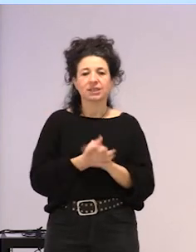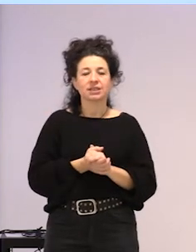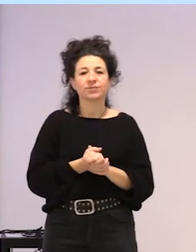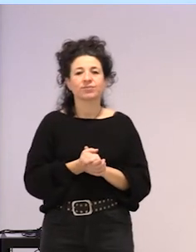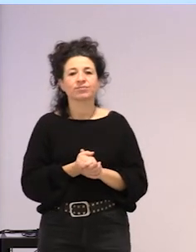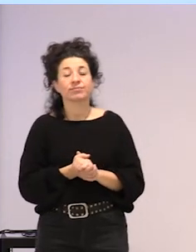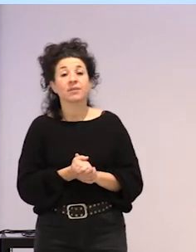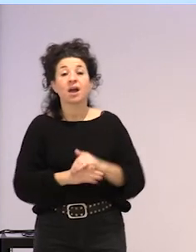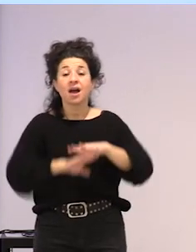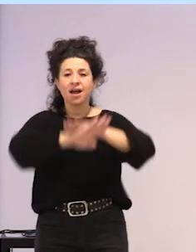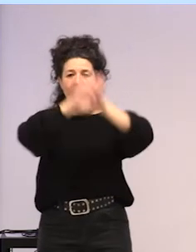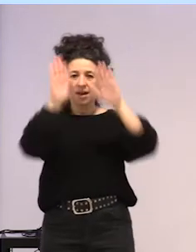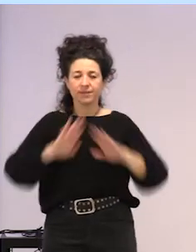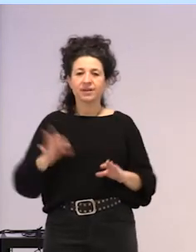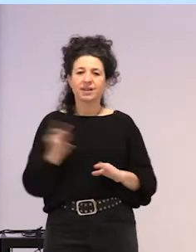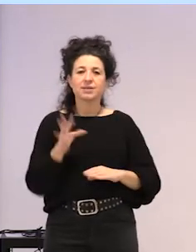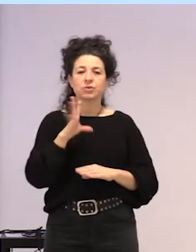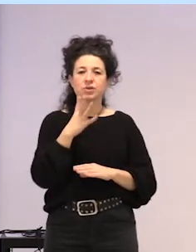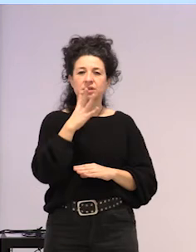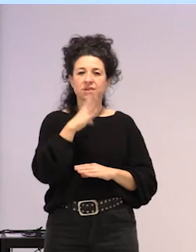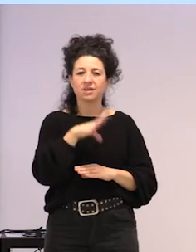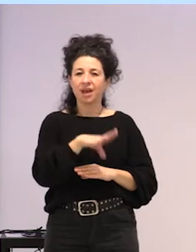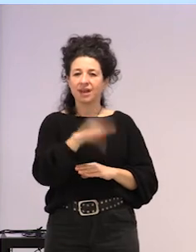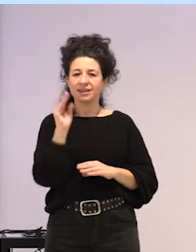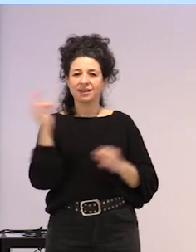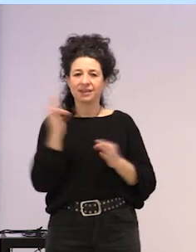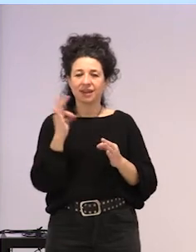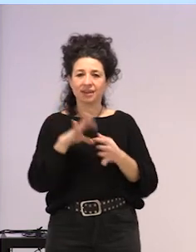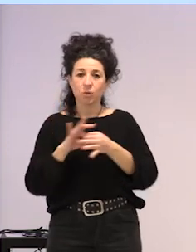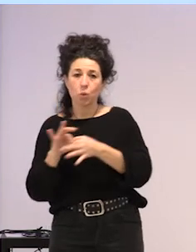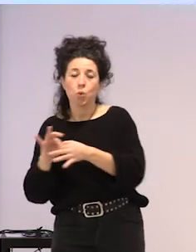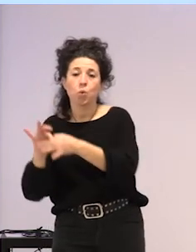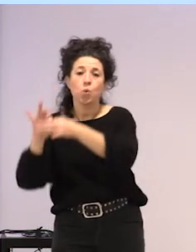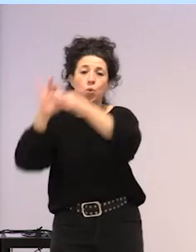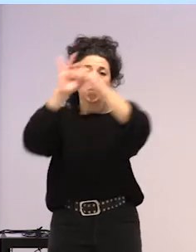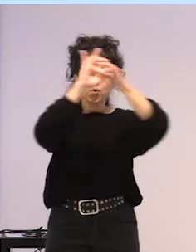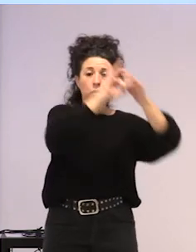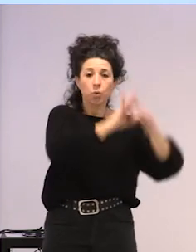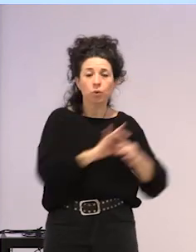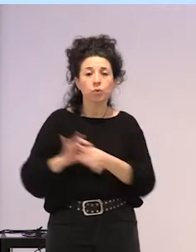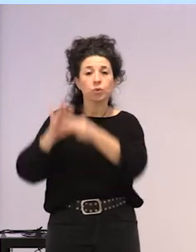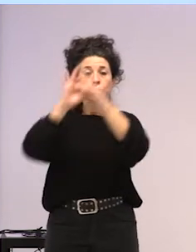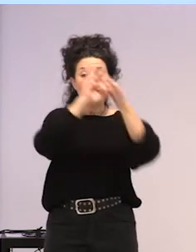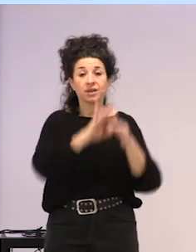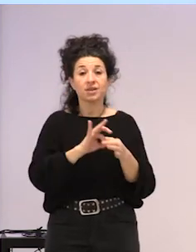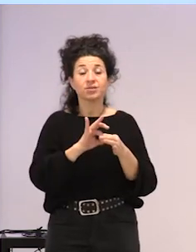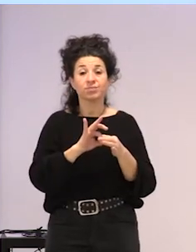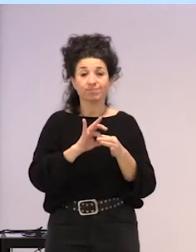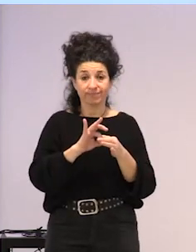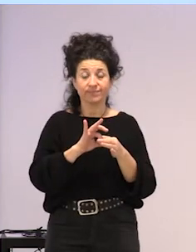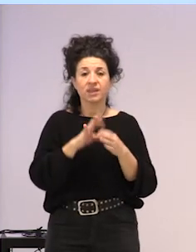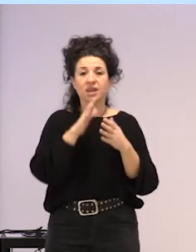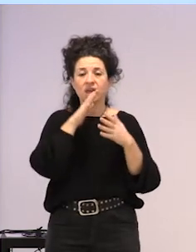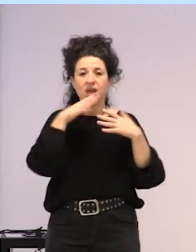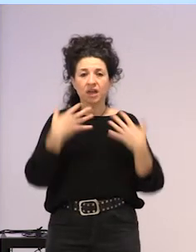Azken zinean, ulertu behar dugu, erabat lotuta daudela, eta gaur egun, emakume eta